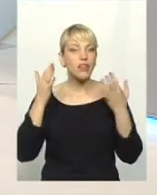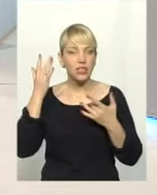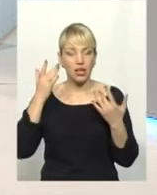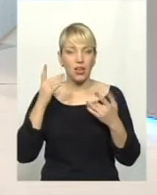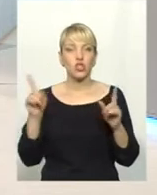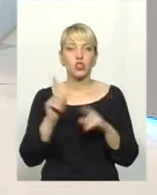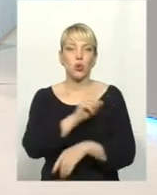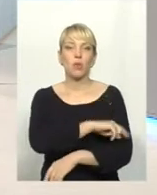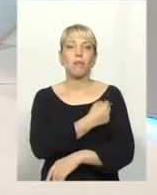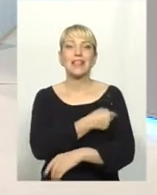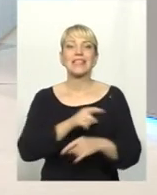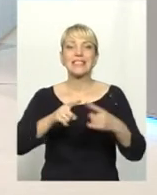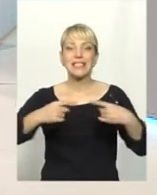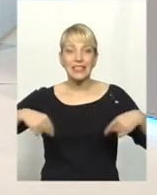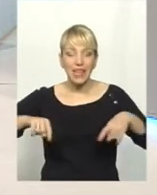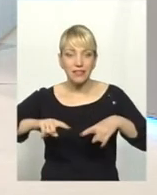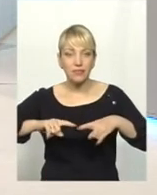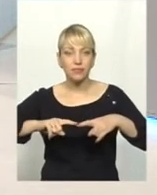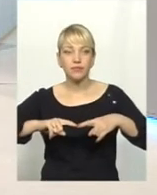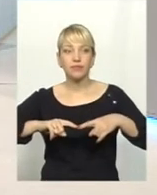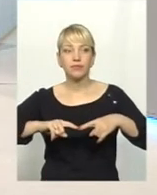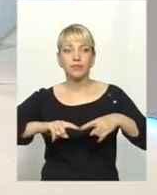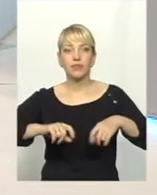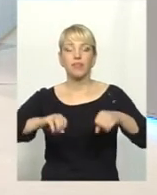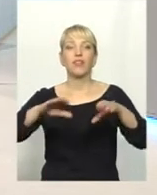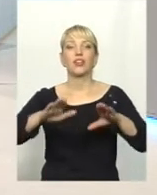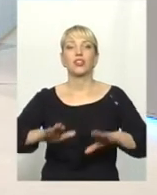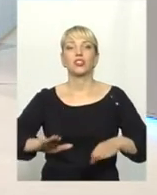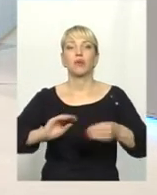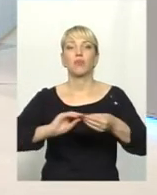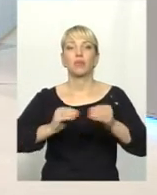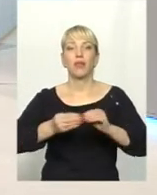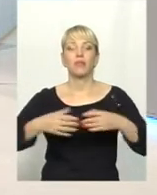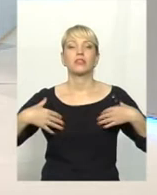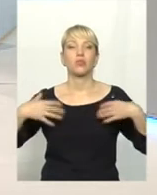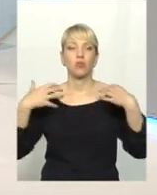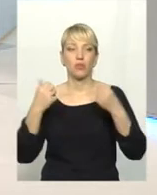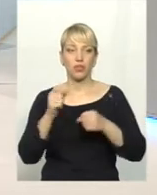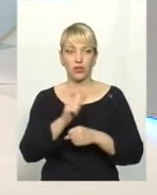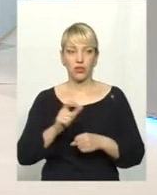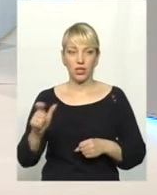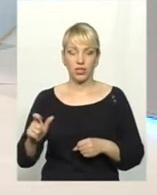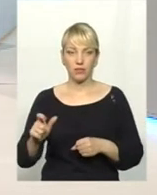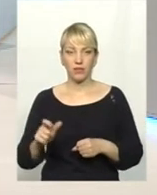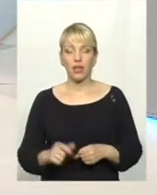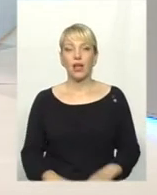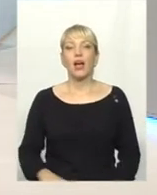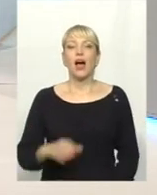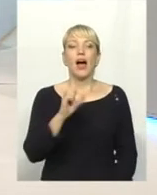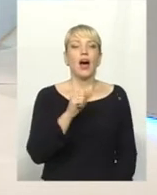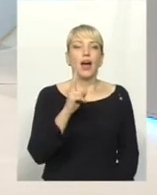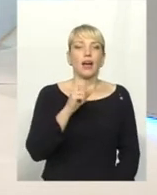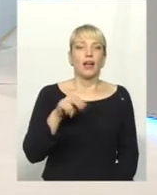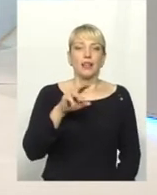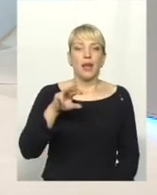медицина вирішує питання здоров'я людини. Академік ОМОСОВ, видатний